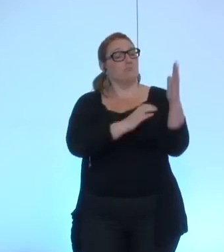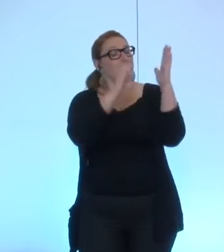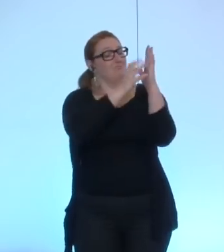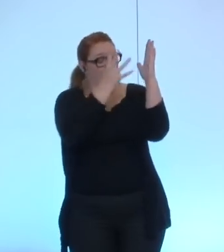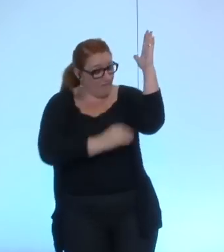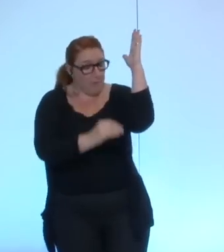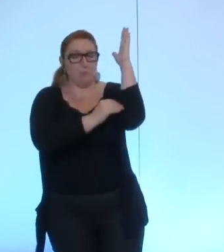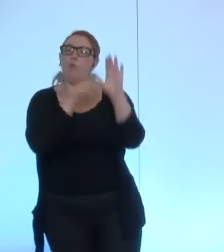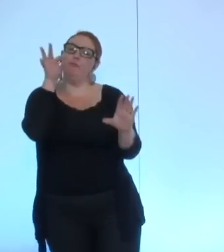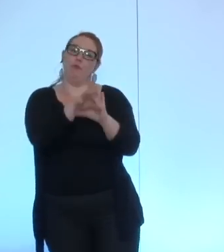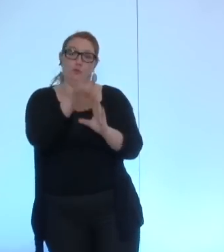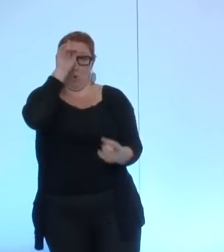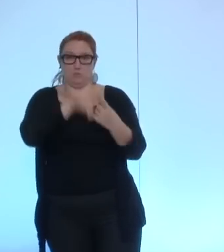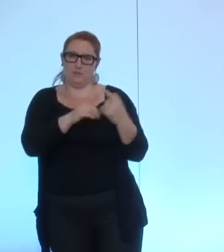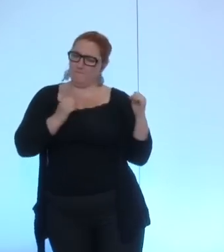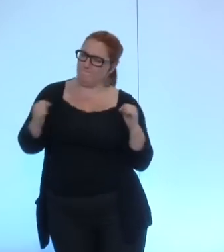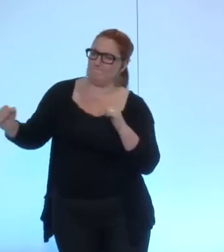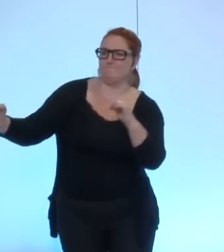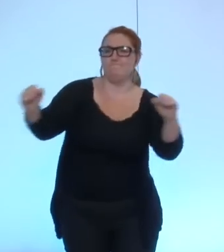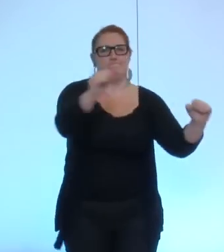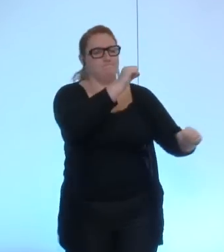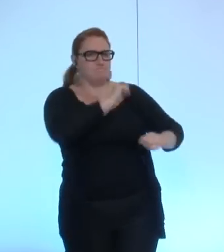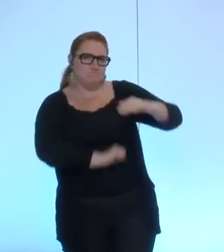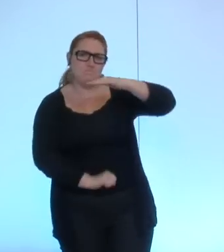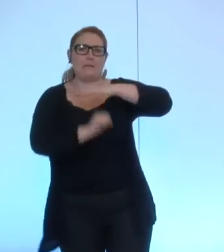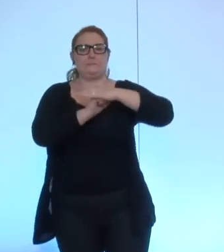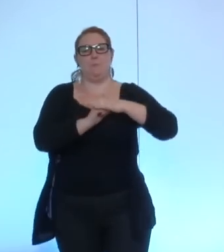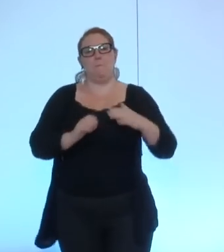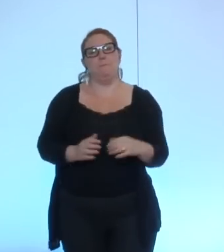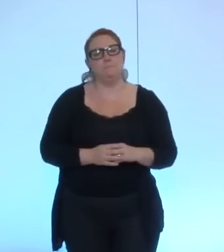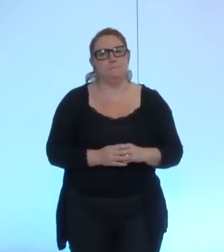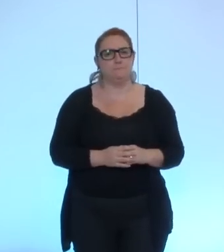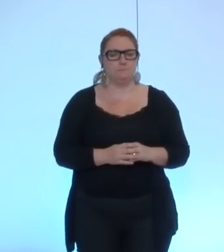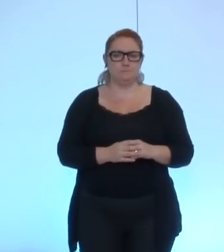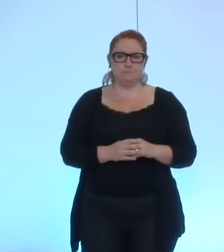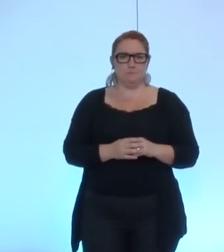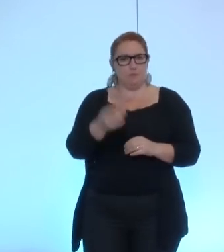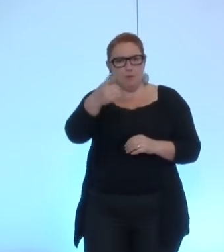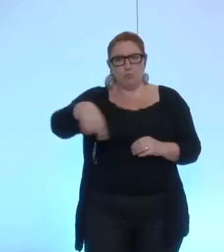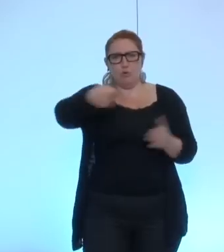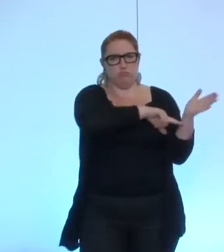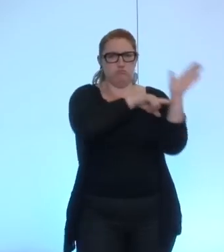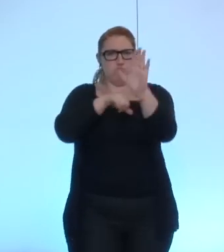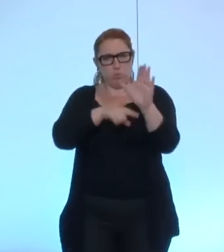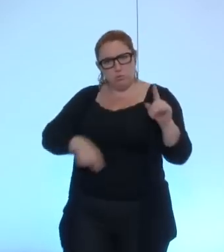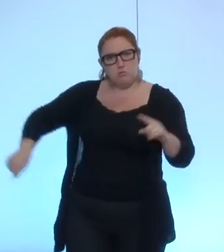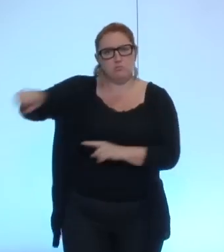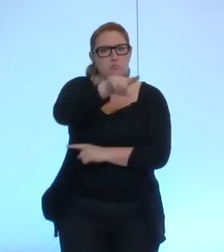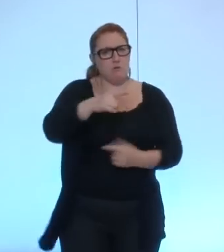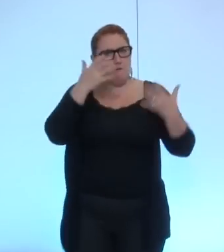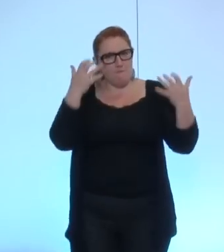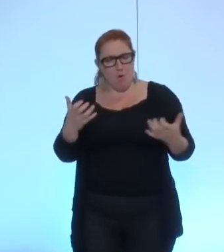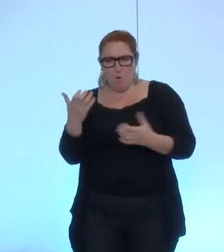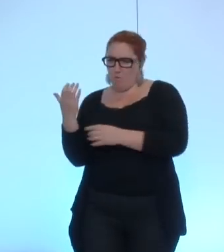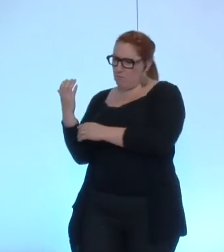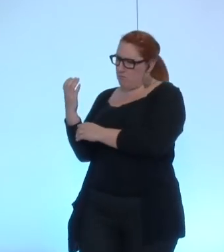possible soit bien entendu comme un message je pense partagé par tout le monde de volonté d'aider à la paix et